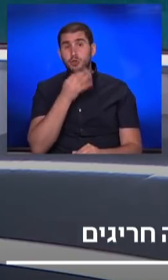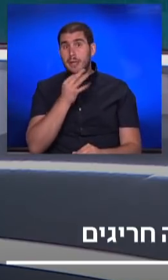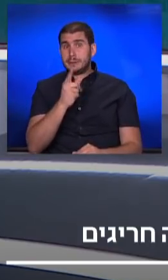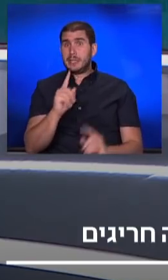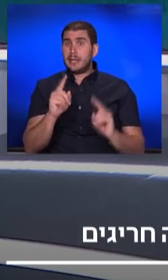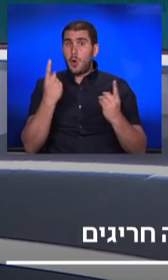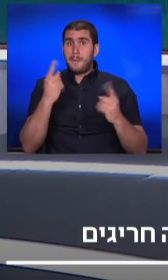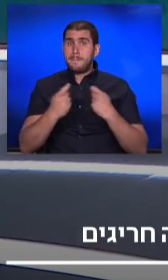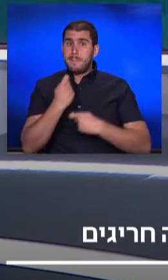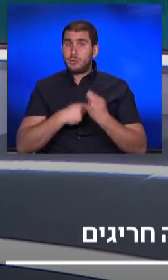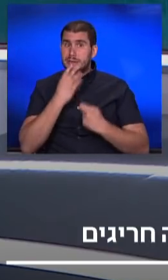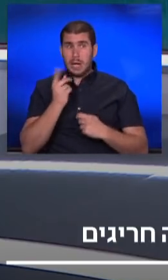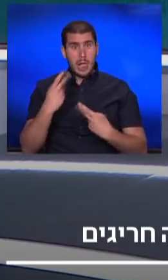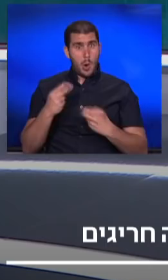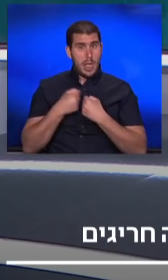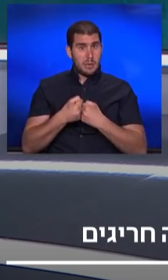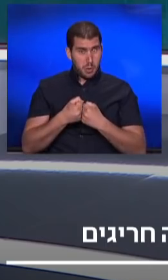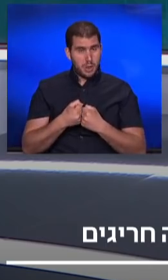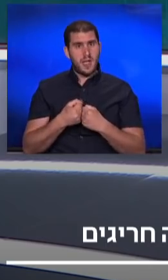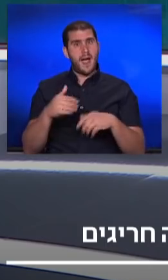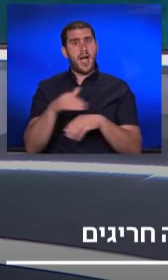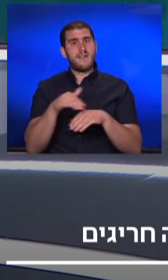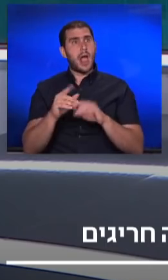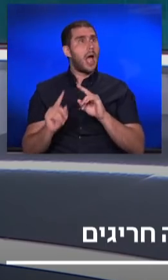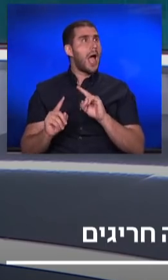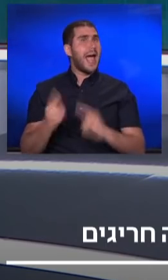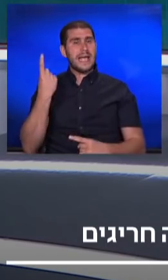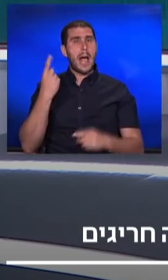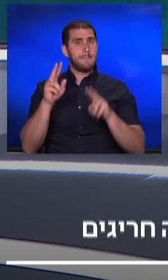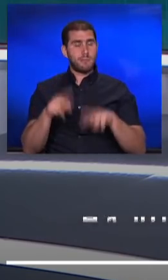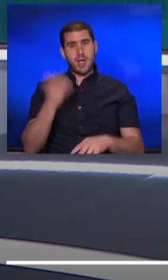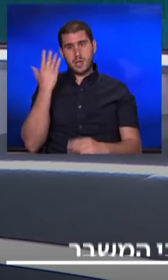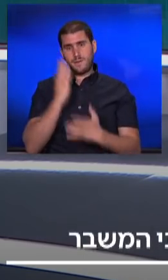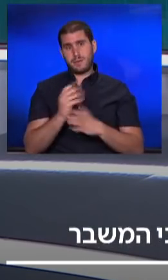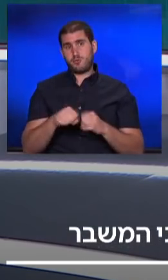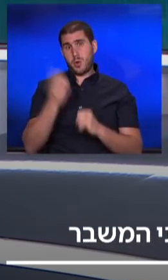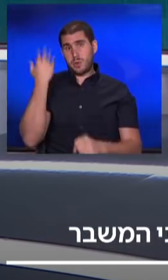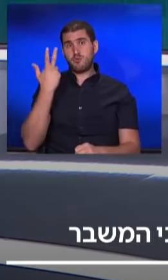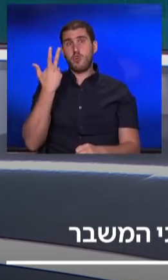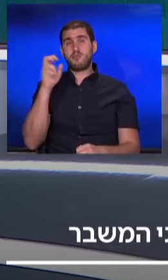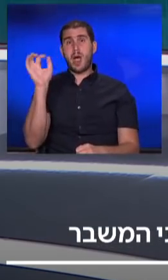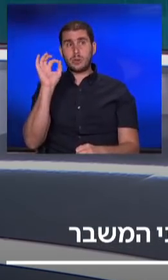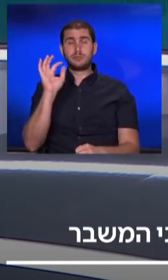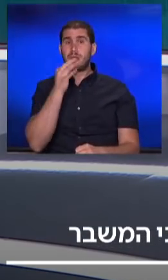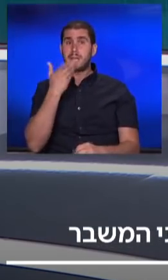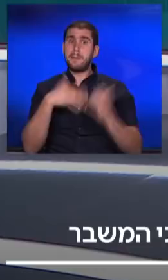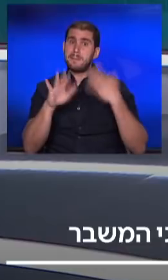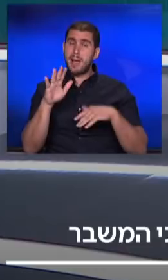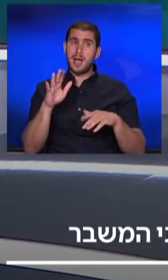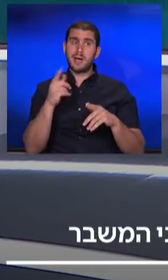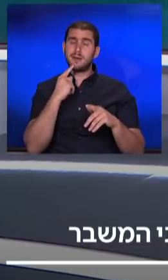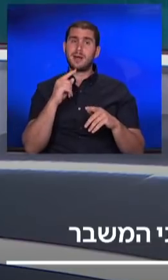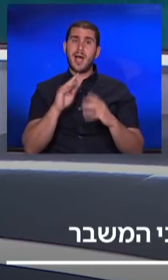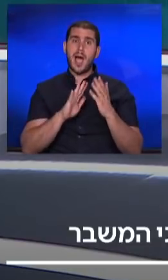שהמשק הישראלי לא יודע להתמודד איתו, כלומר אנחנו מפתלה חריגה שהיינו כבר במשבר גם ב-30 ומשהו אחוזים, אבל האם זה מעל עשרה אחוזים, 15, 20